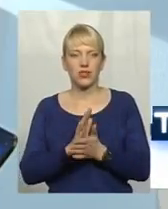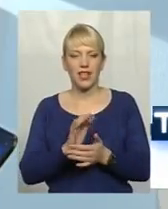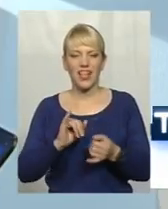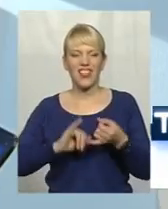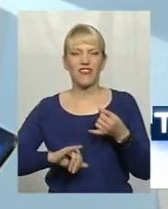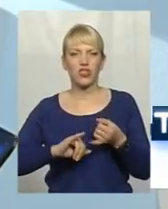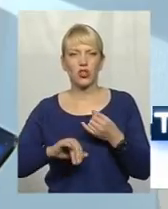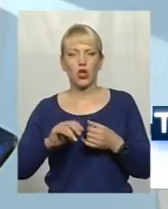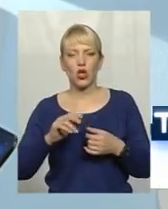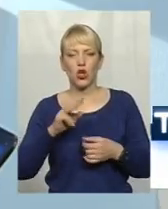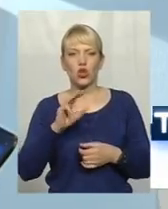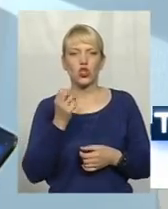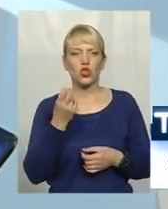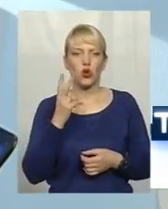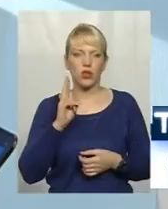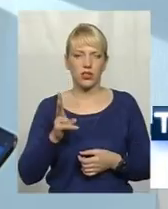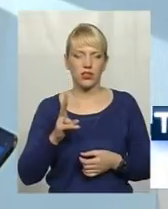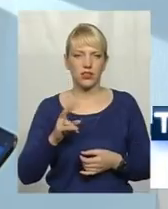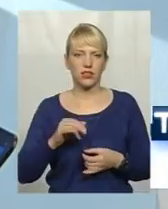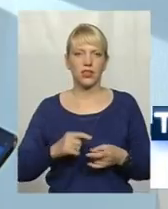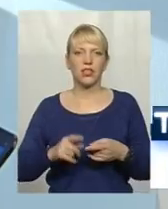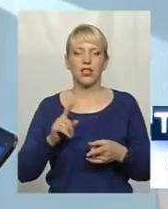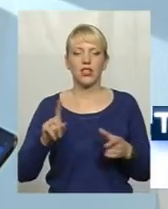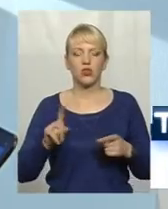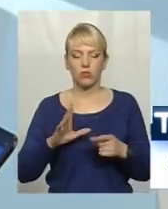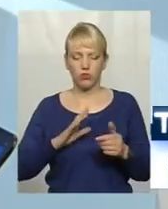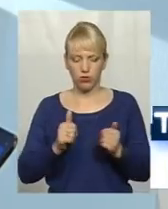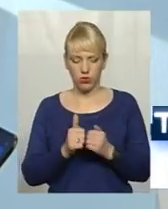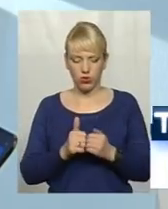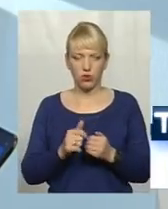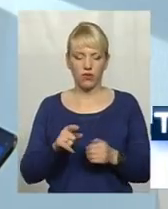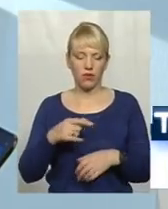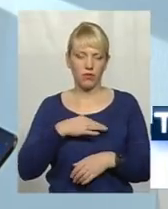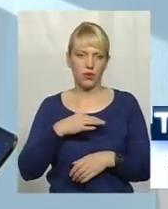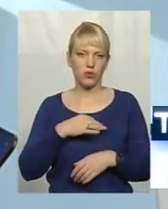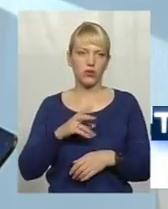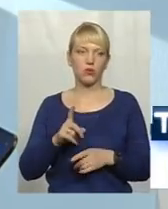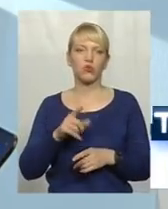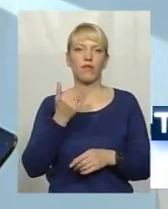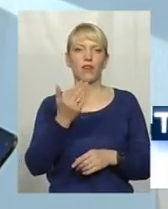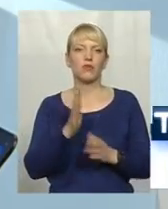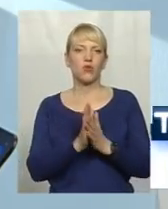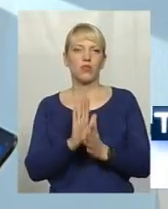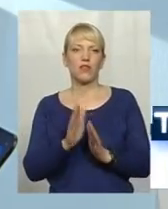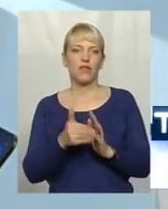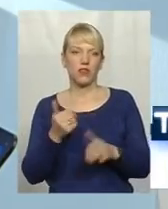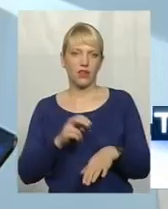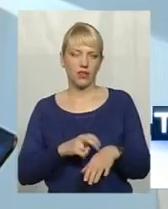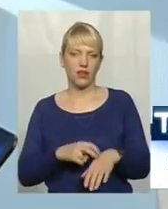-токсичний шок. А ви поруч, ви безучасні, тому що вас просять не викликати нікого.